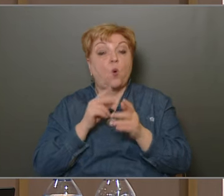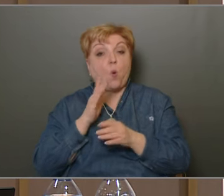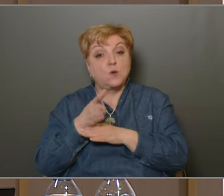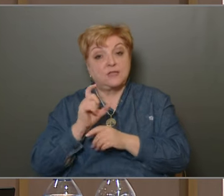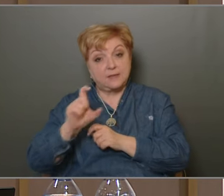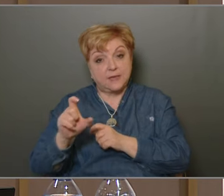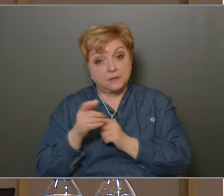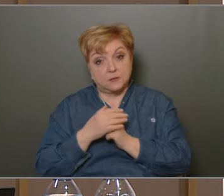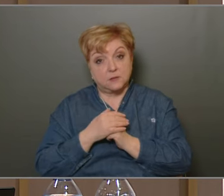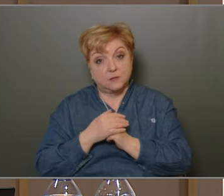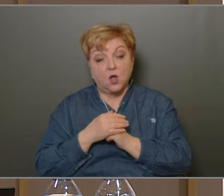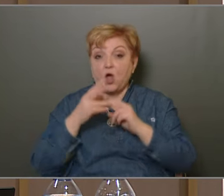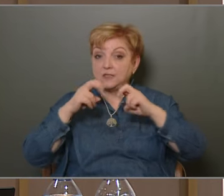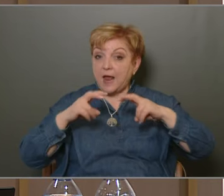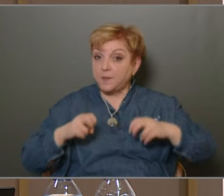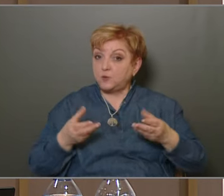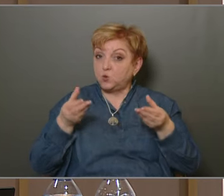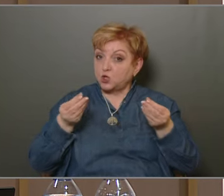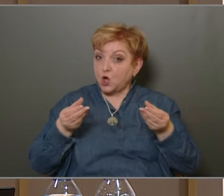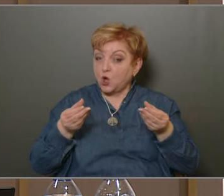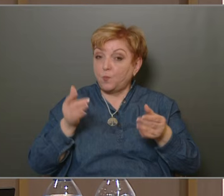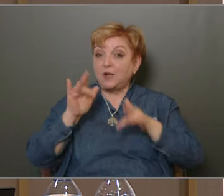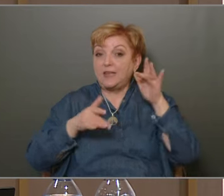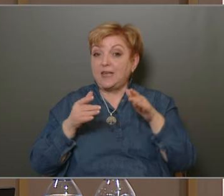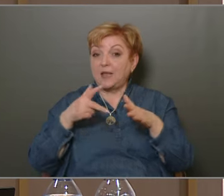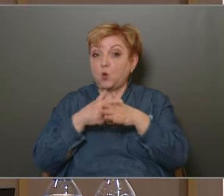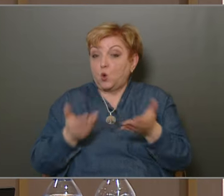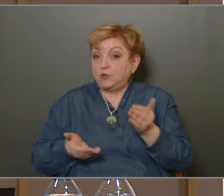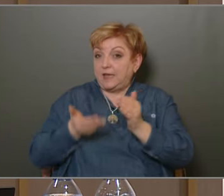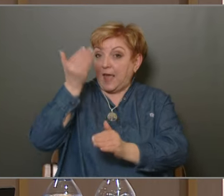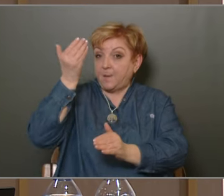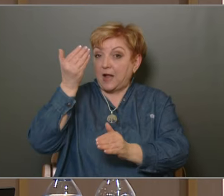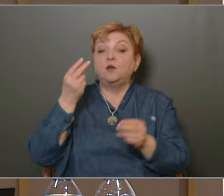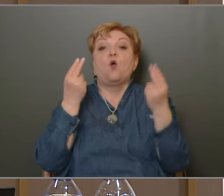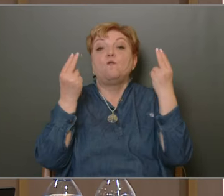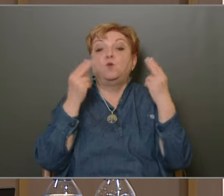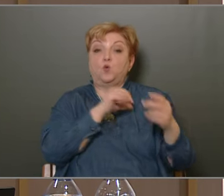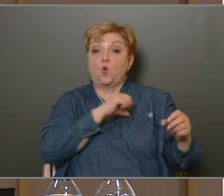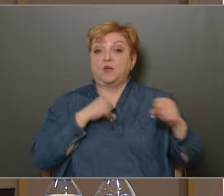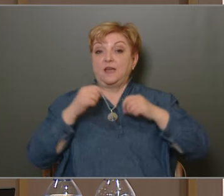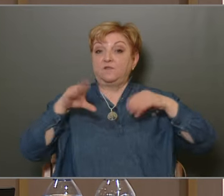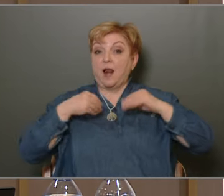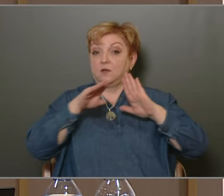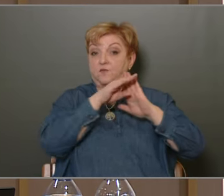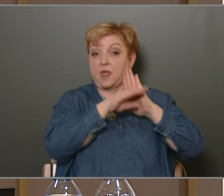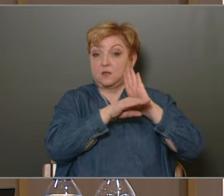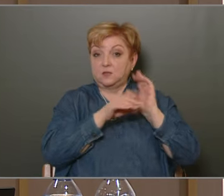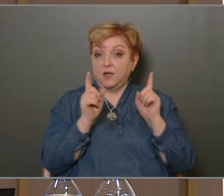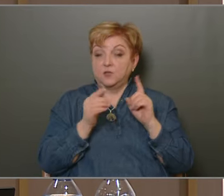hozzátesz, még azt elemeztük az anyagban, és azért néhány dolgot kiemelnék, mert ez szerintem fontos önként vállalt feladatként.